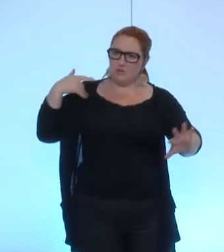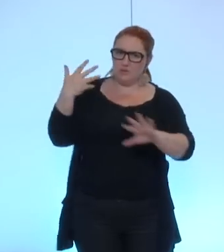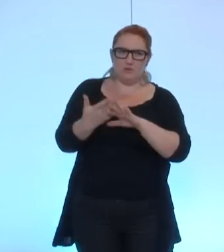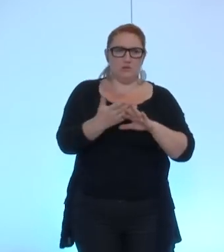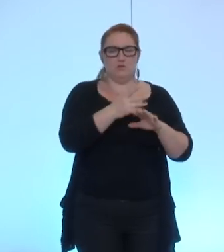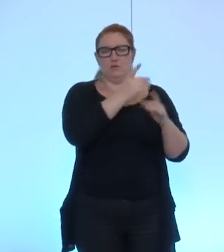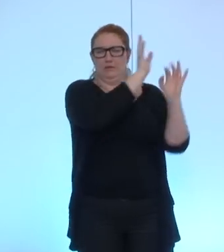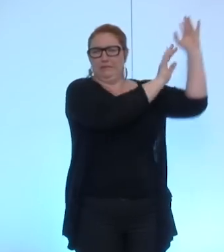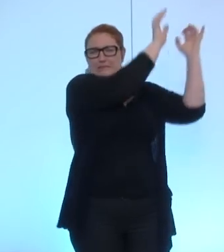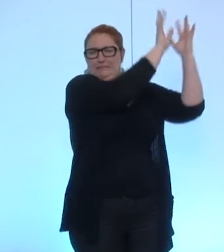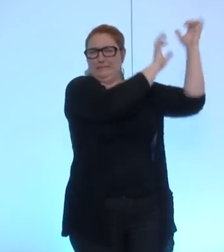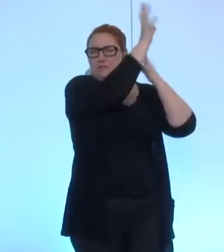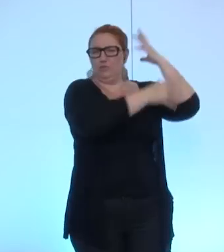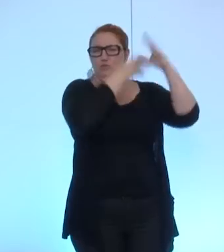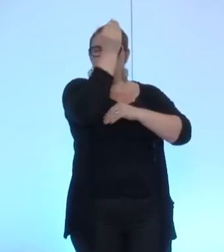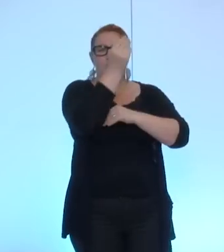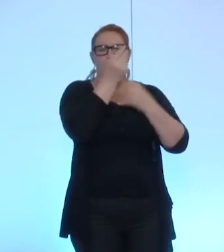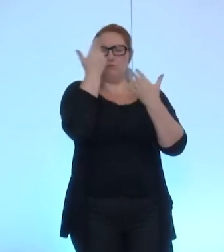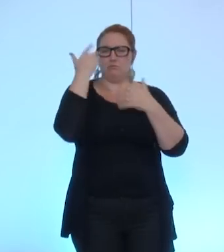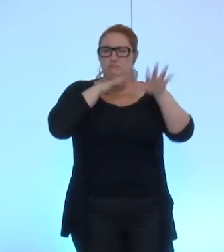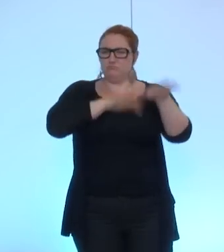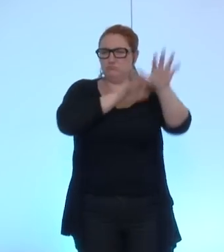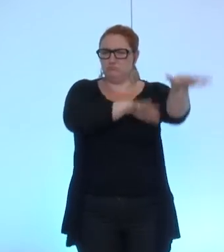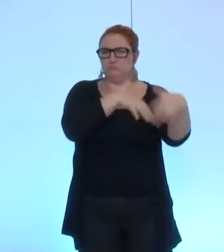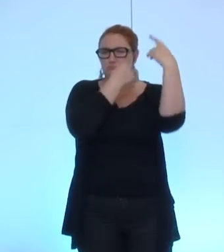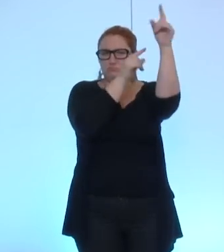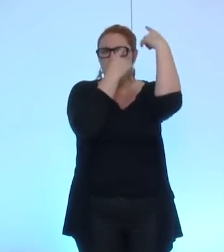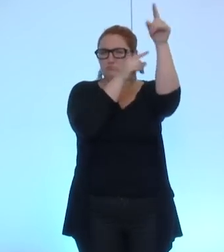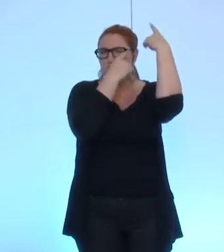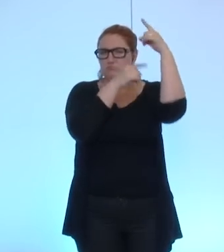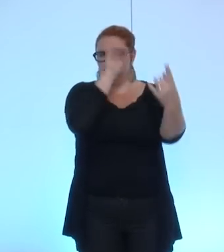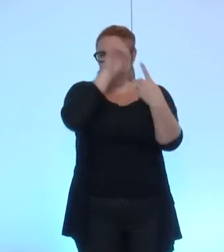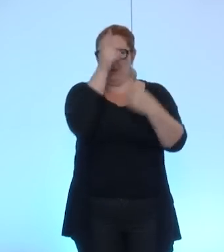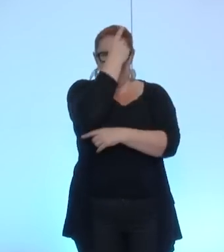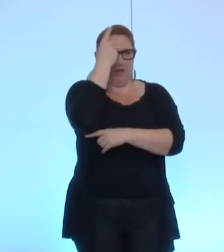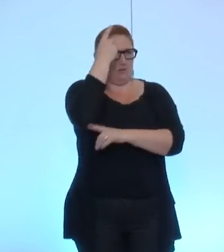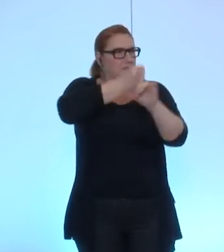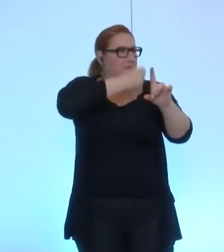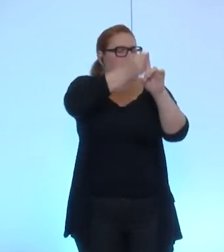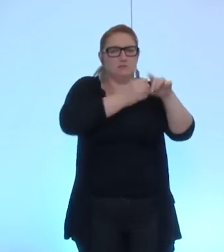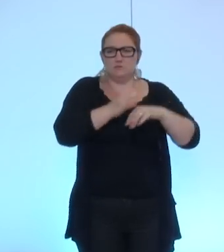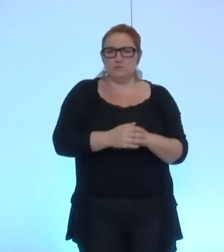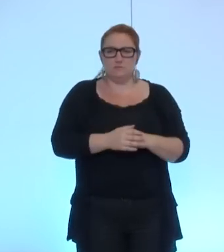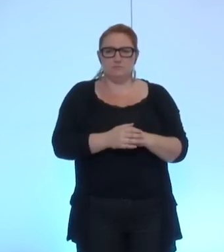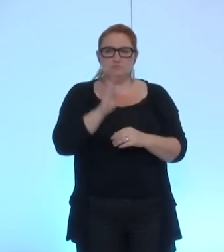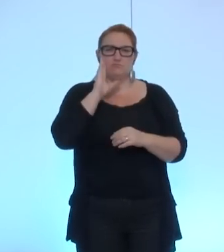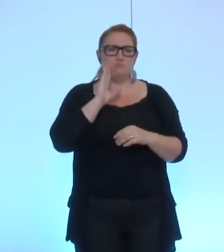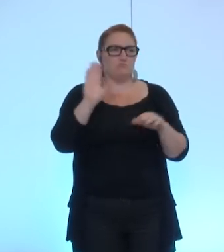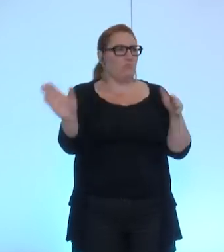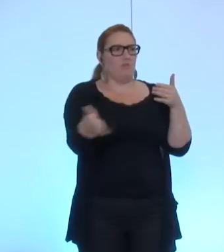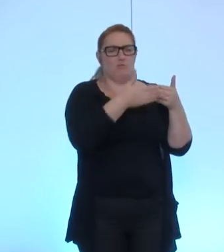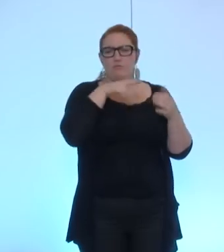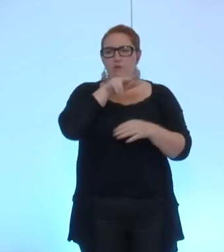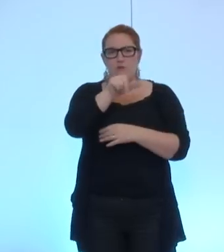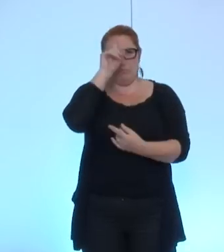mois... Si tout le monde arrivait à l'heure, ça nous permettrait de fermer les portes et de faire un peu de calme sonore.